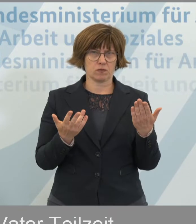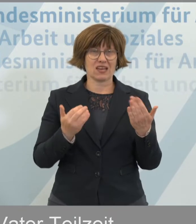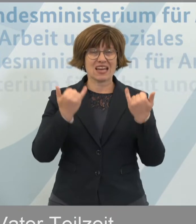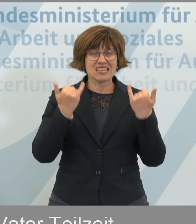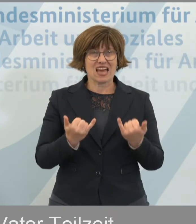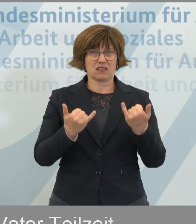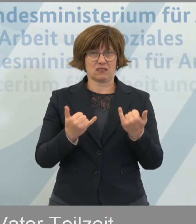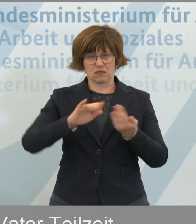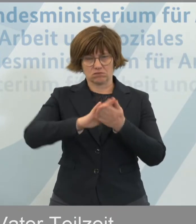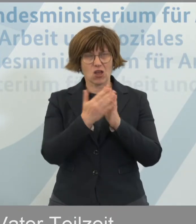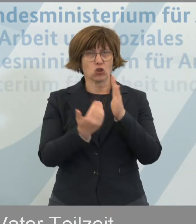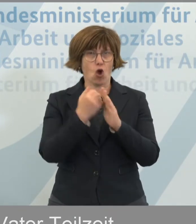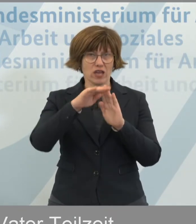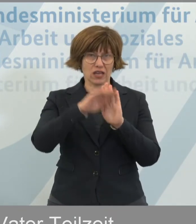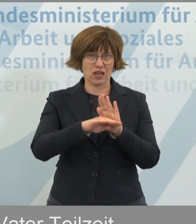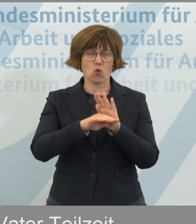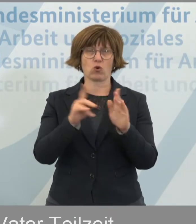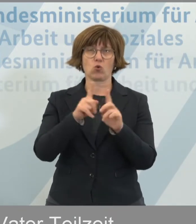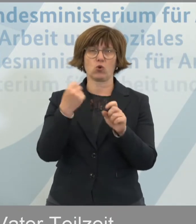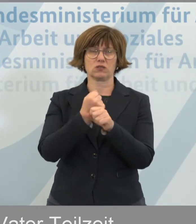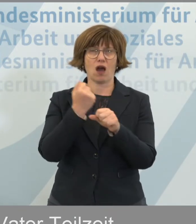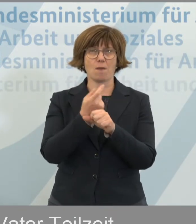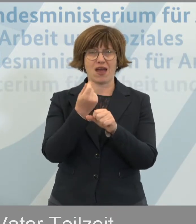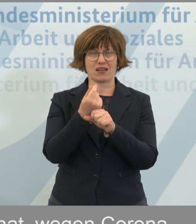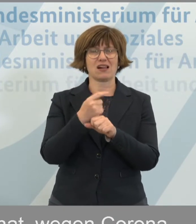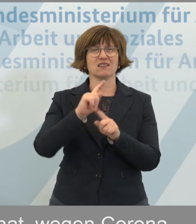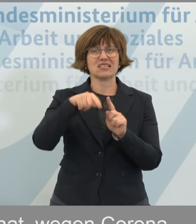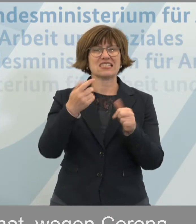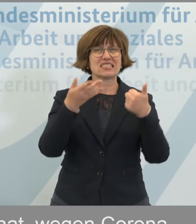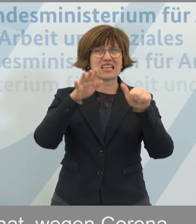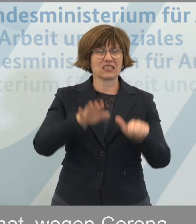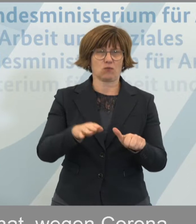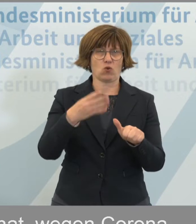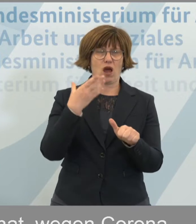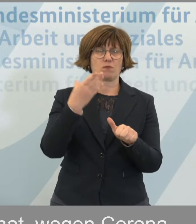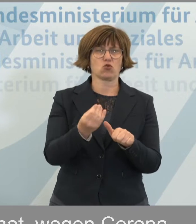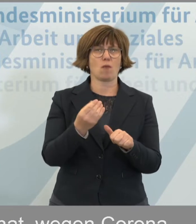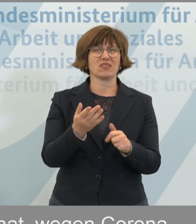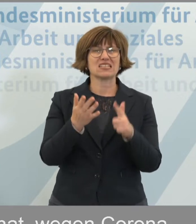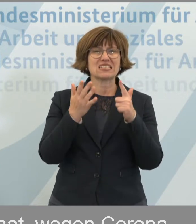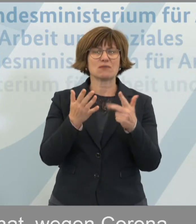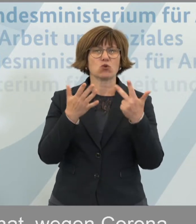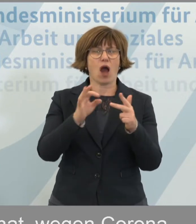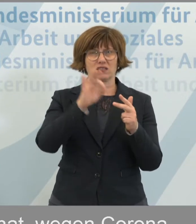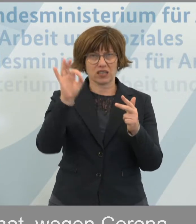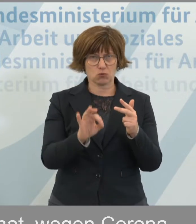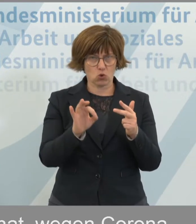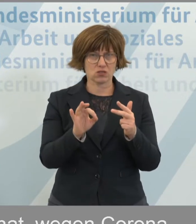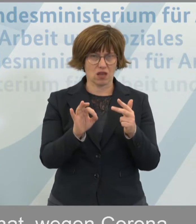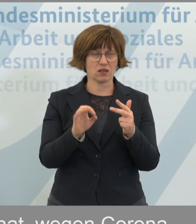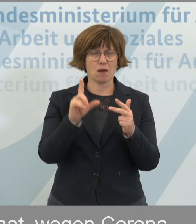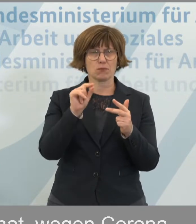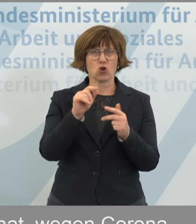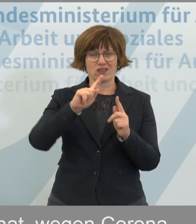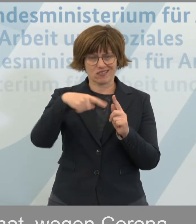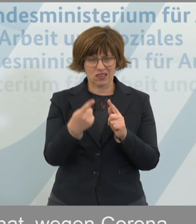jetzt getroffenen Regel für das Kurzarbeitergeld bekommen sie nach sechs Monaten nun 87 Prozent. Das